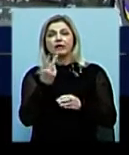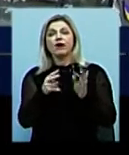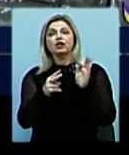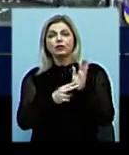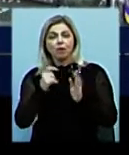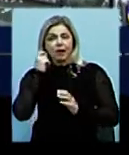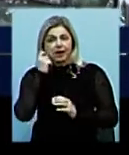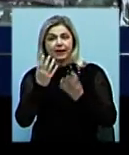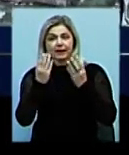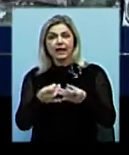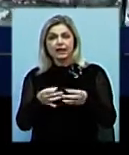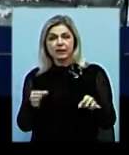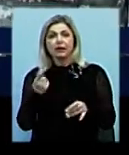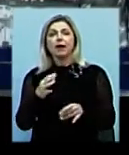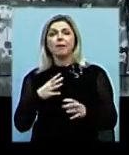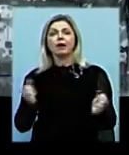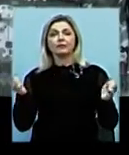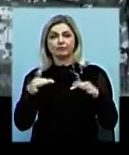Незалежності України, де був зведений оркестр.